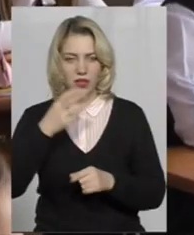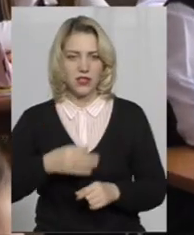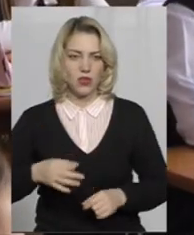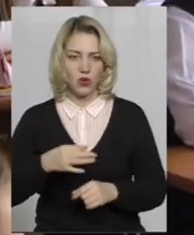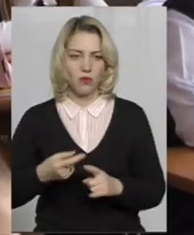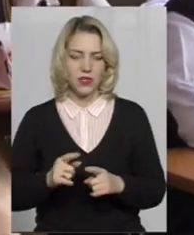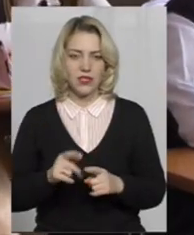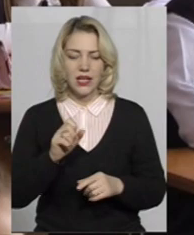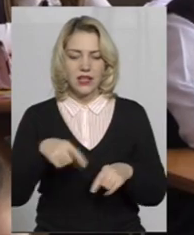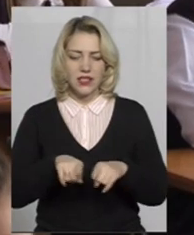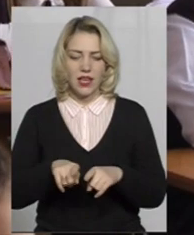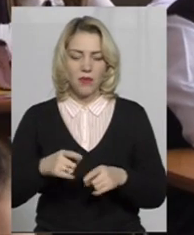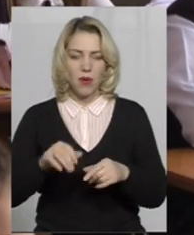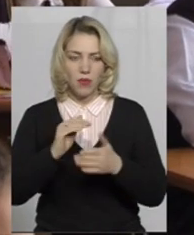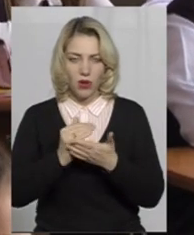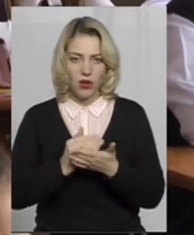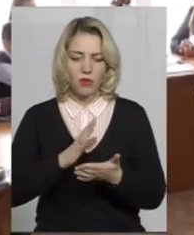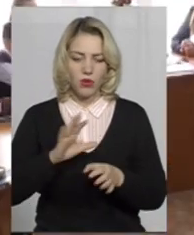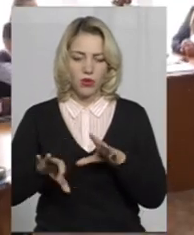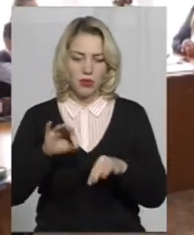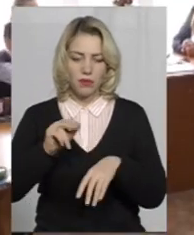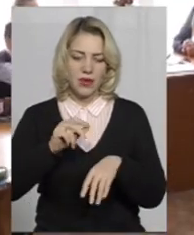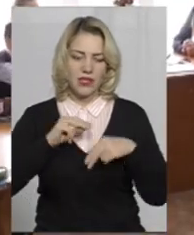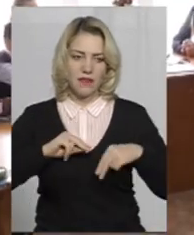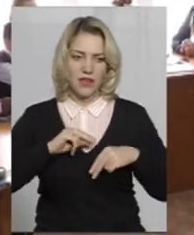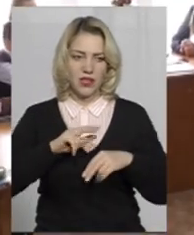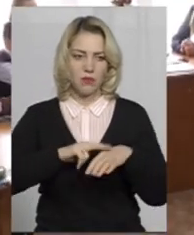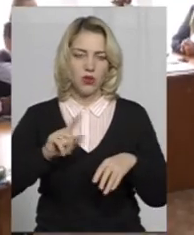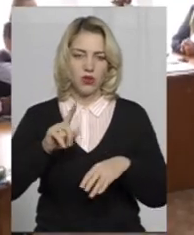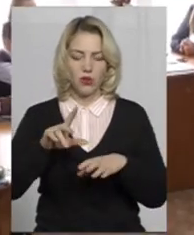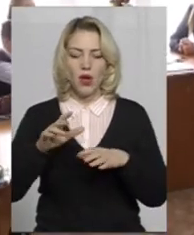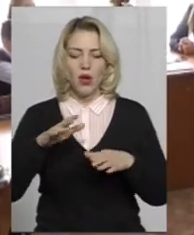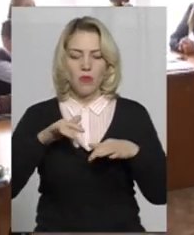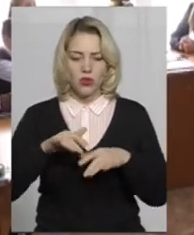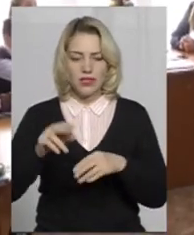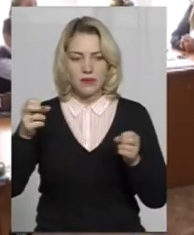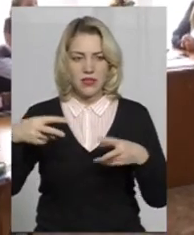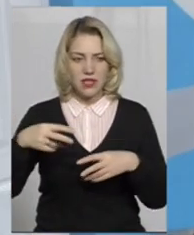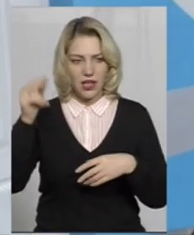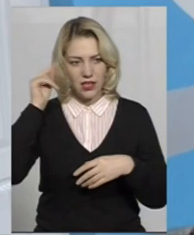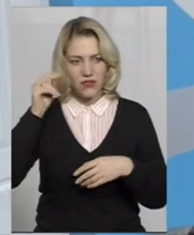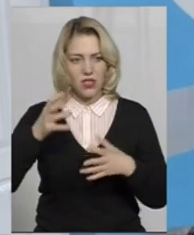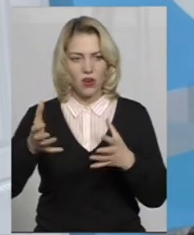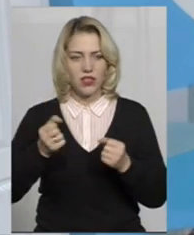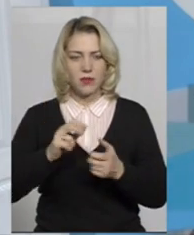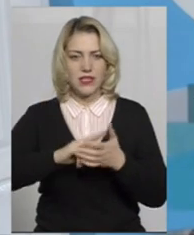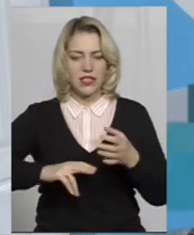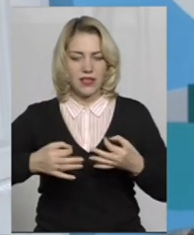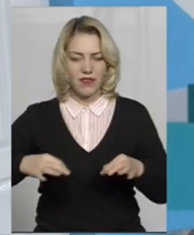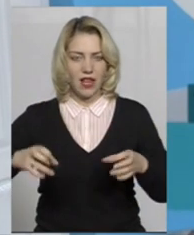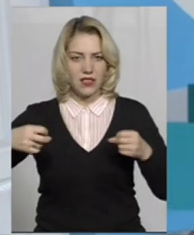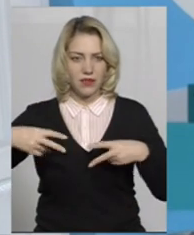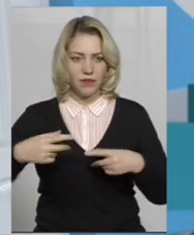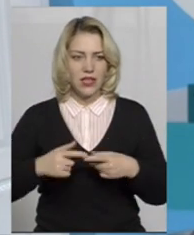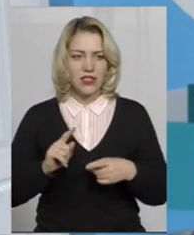Стрижак, для даної програми були відібрані працівники поліції, які пройшли спеціальне навчання та отримали відповідний сертифікат. Наразі за цими